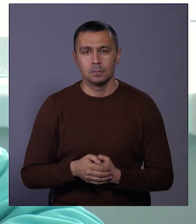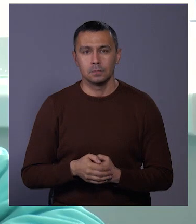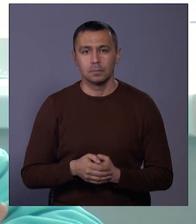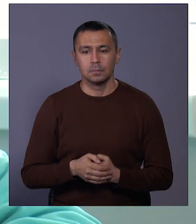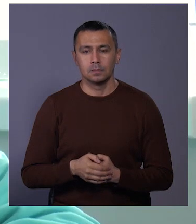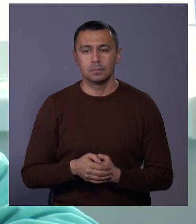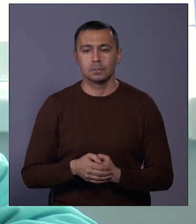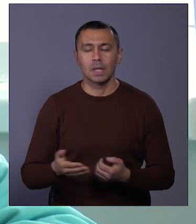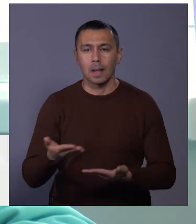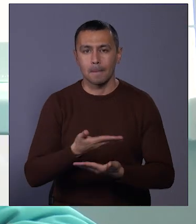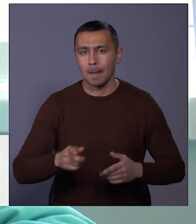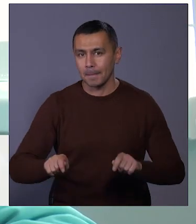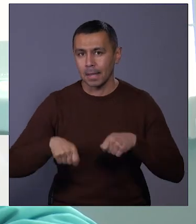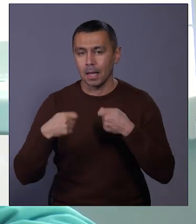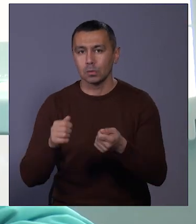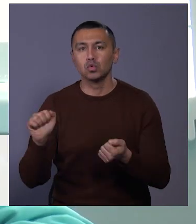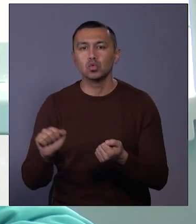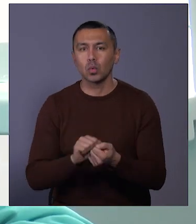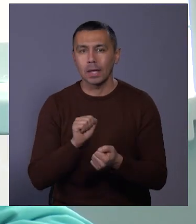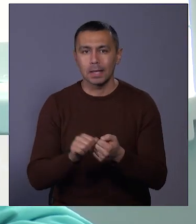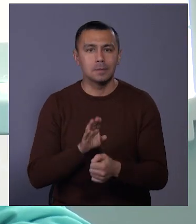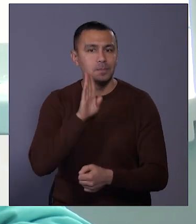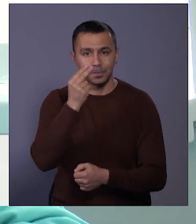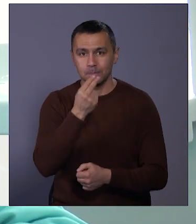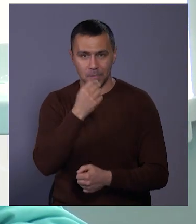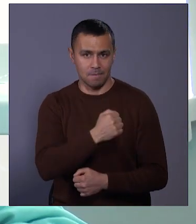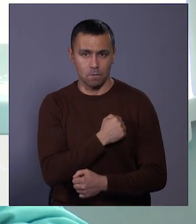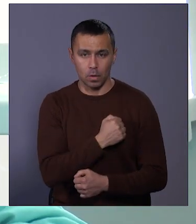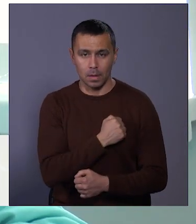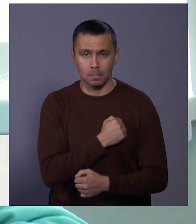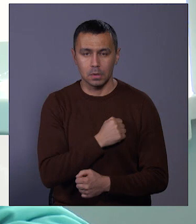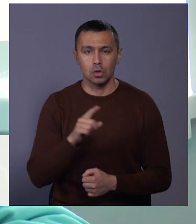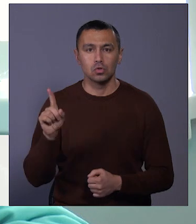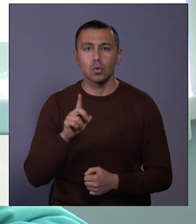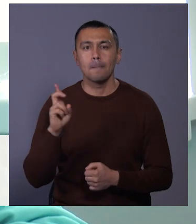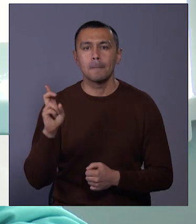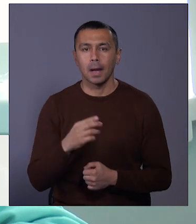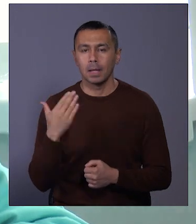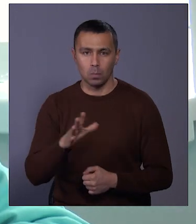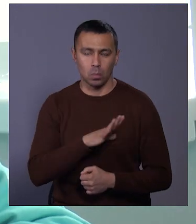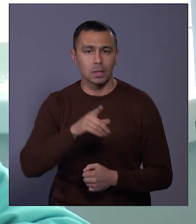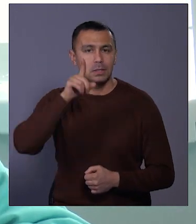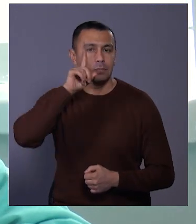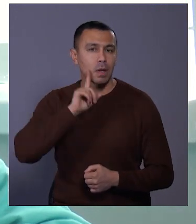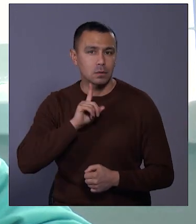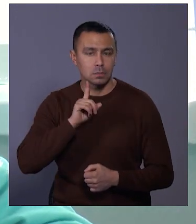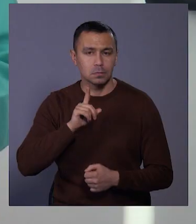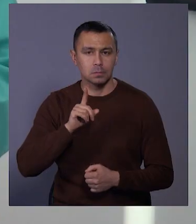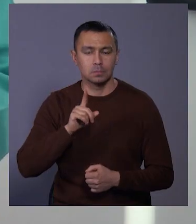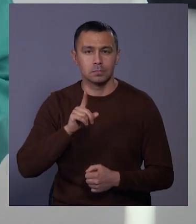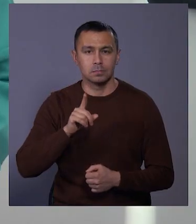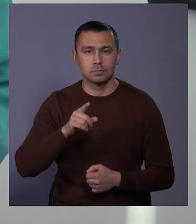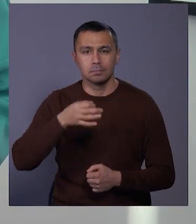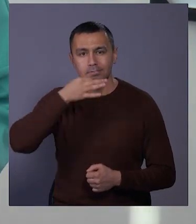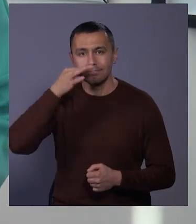Ми передаємо сухі сніданки воїнам, щоб їм було смачно, затишно